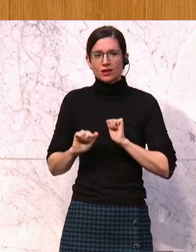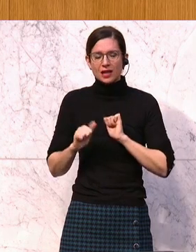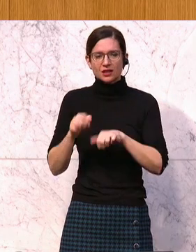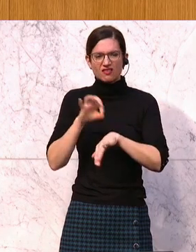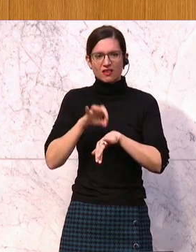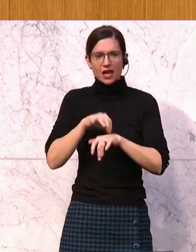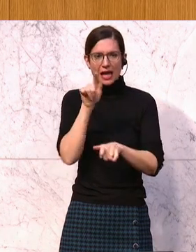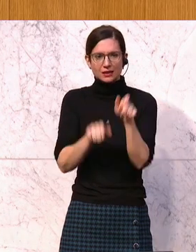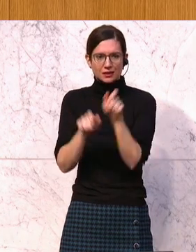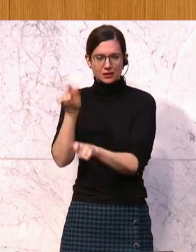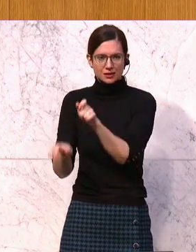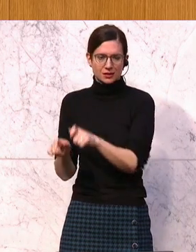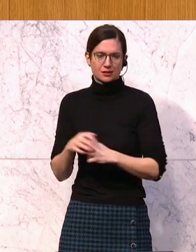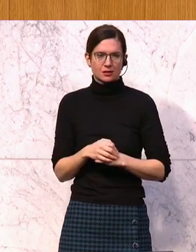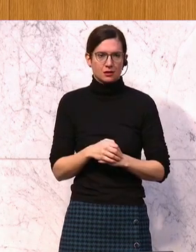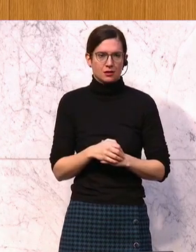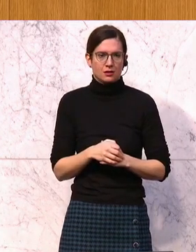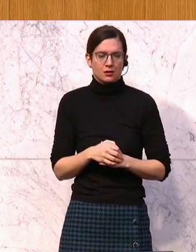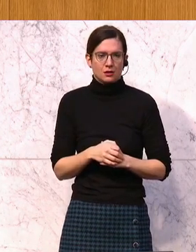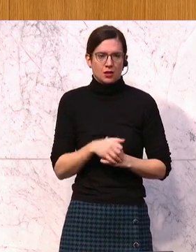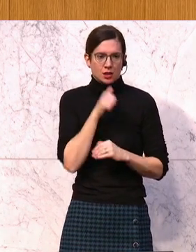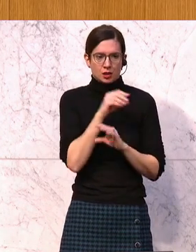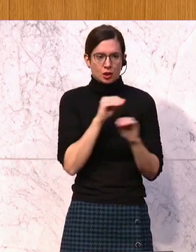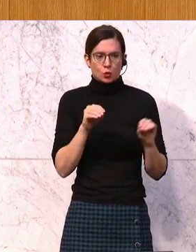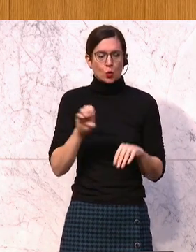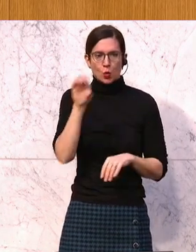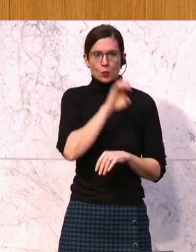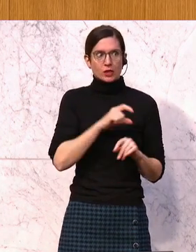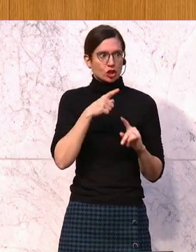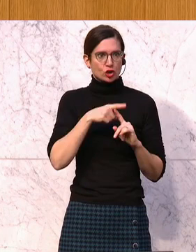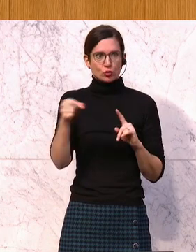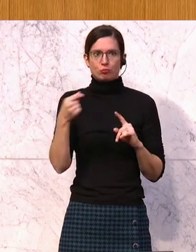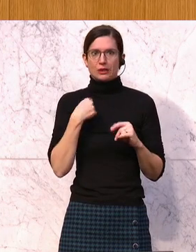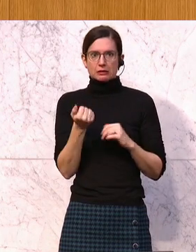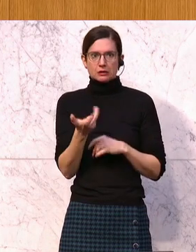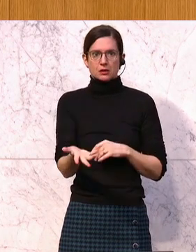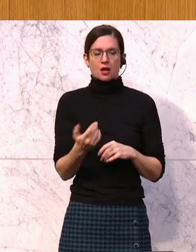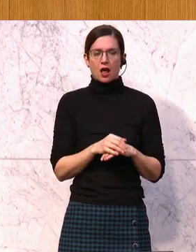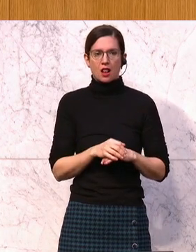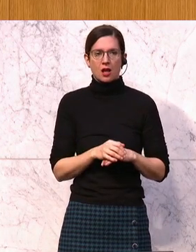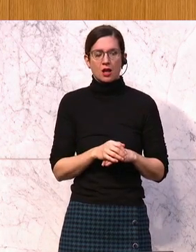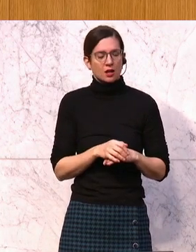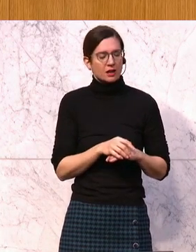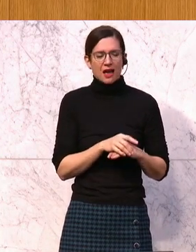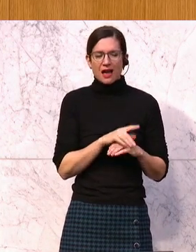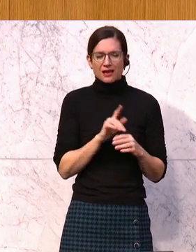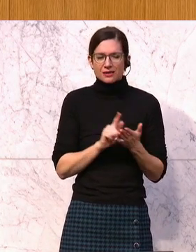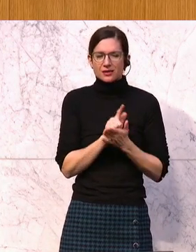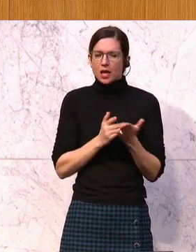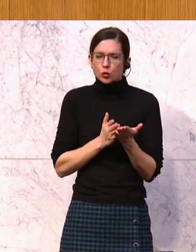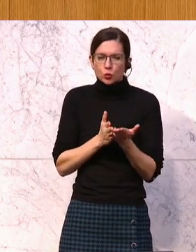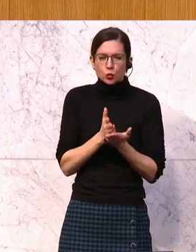Ärztinnen und Ärzte. Das ist nicht nur ein europäischer Spitzenwert, das ist ein All-Time-High in Österreich,